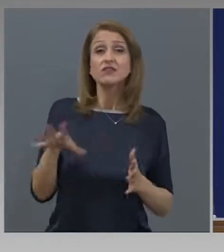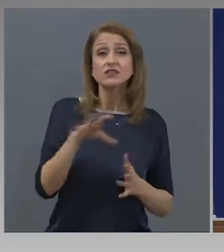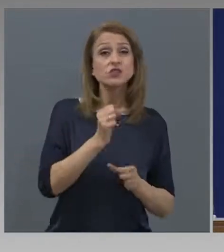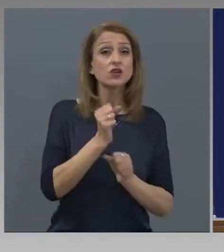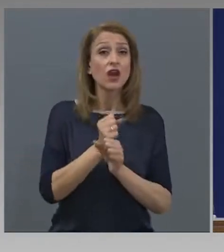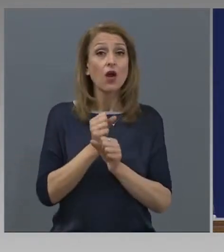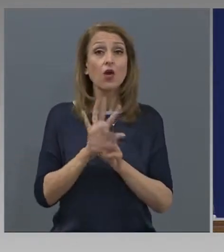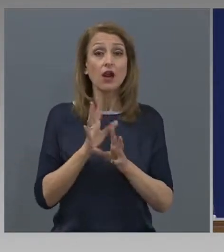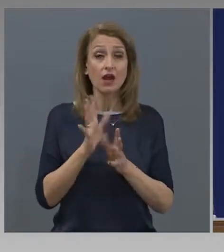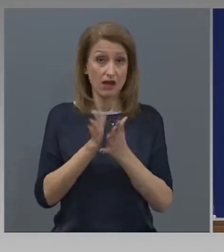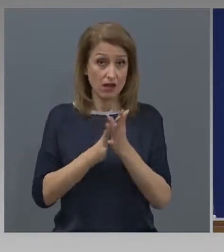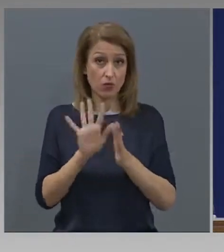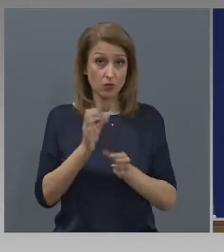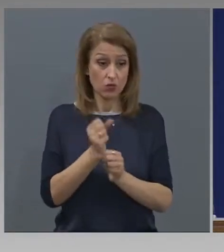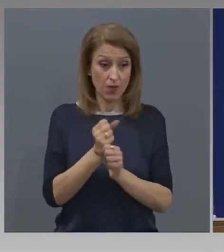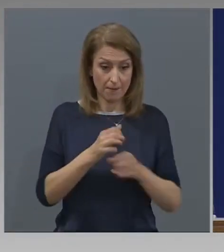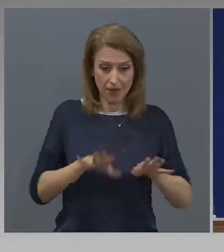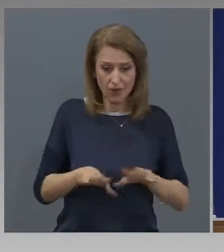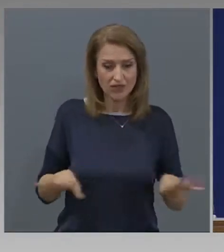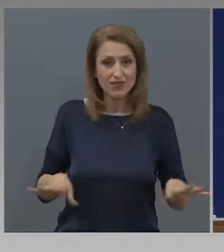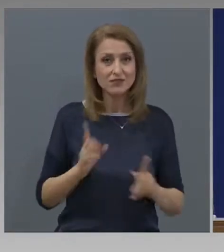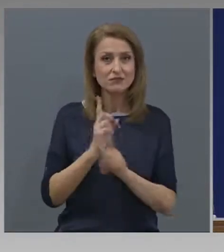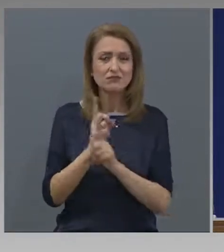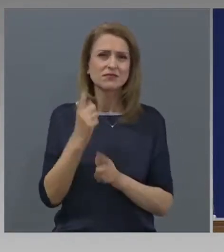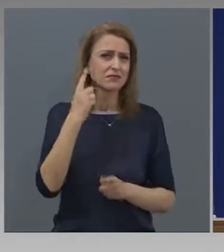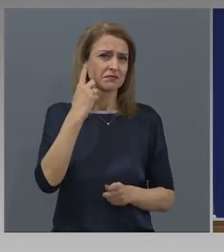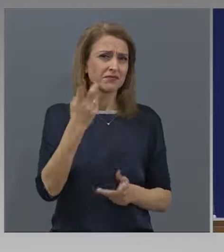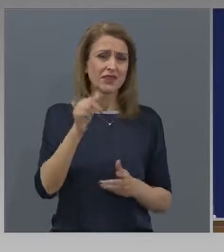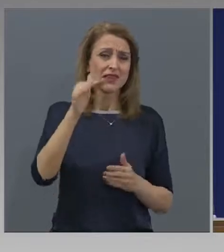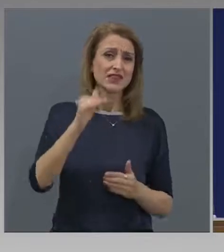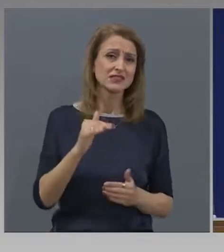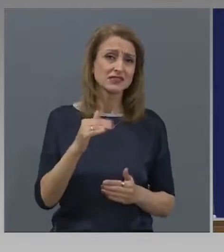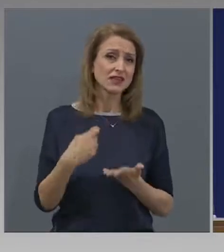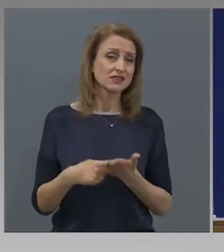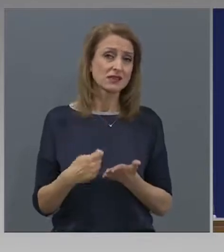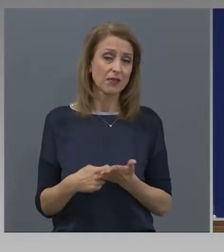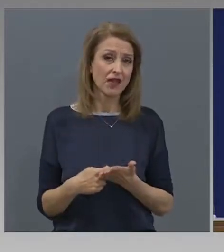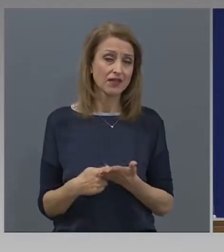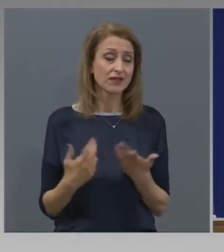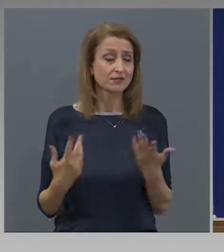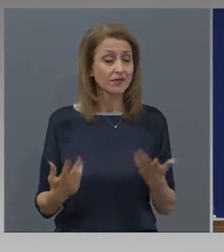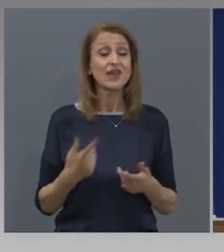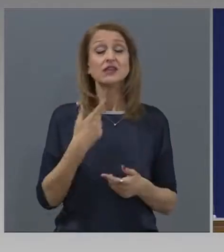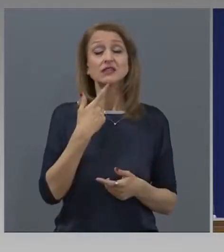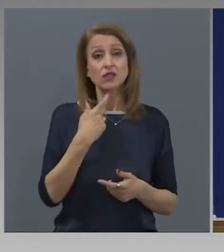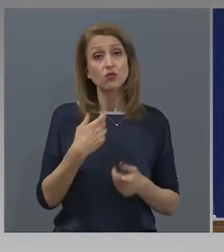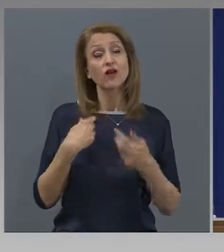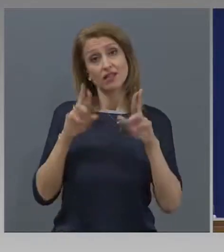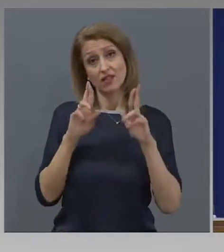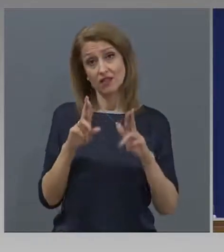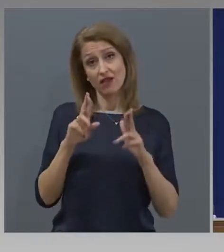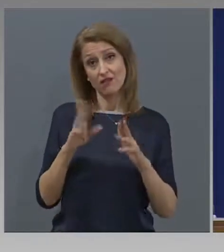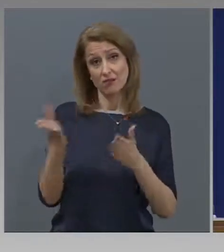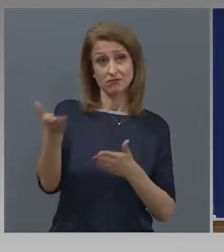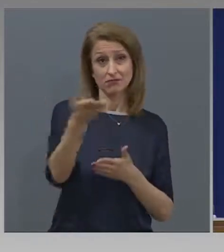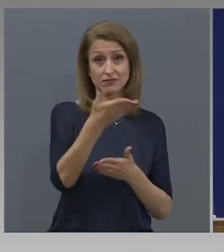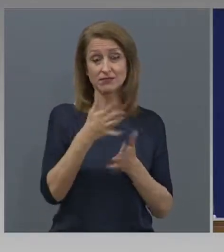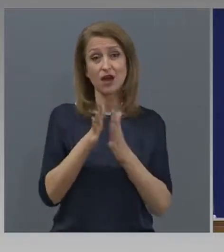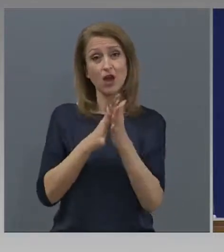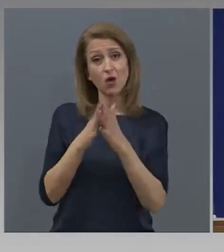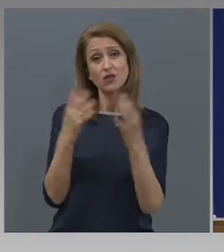терен, работят с сравнително ниски заплати, за това се надявам на разбиране, както от страна на